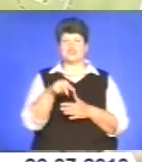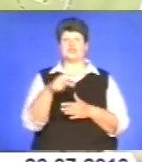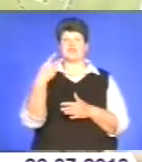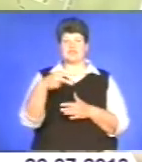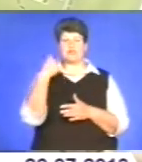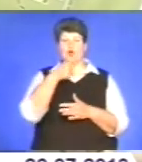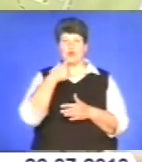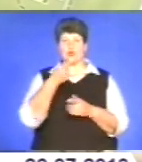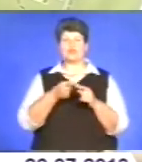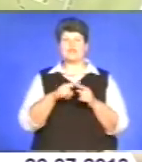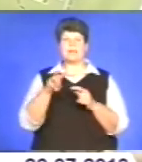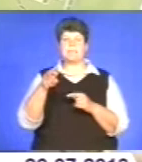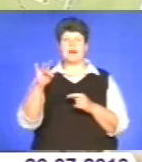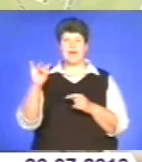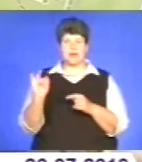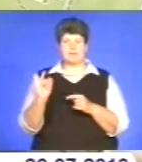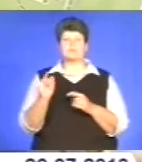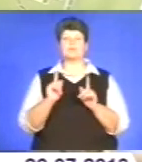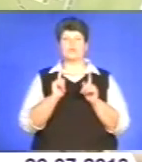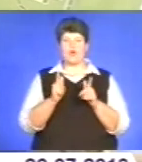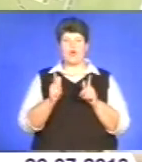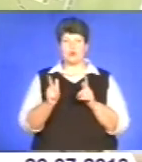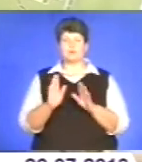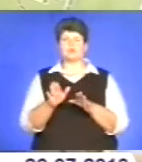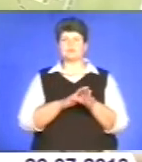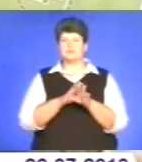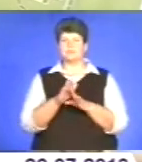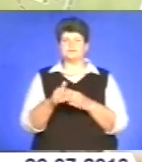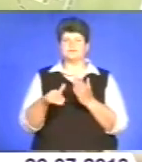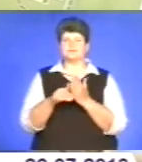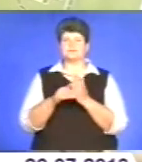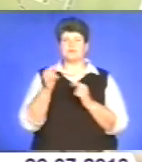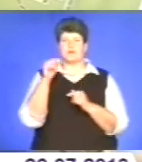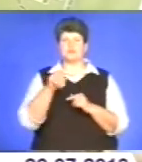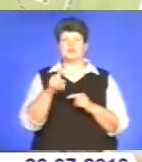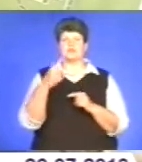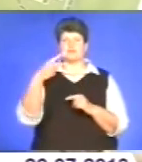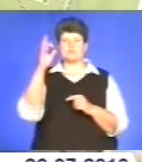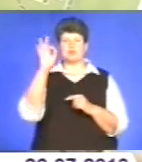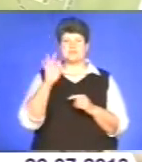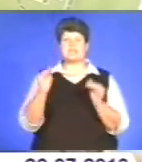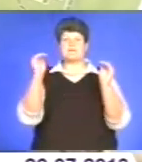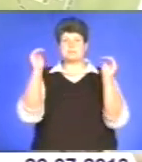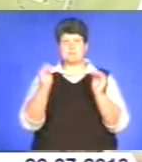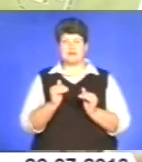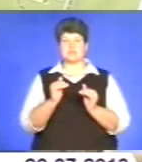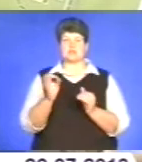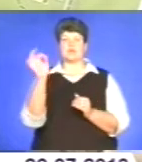ці мери погоджуються і будуть максимально сприяти тому, щоб кожне місто на 20% зменшило споживання